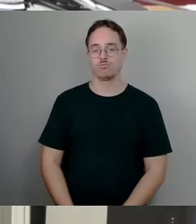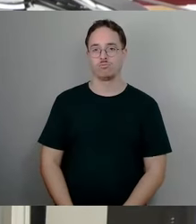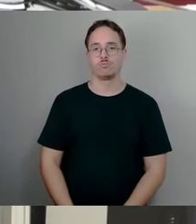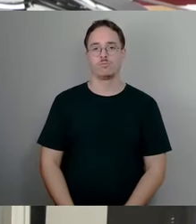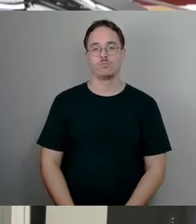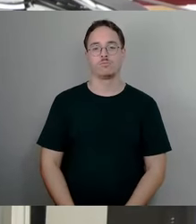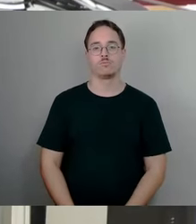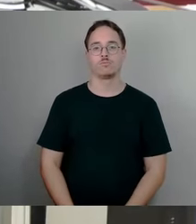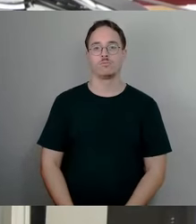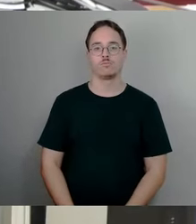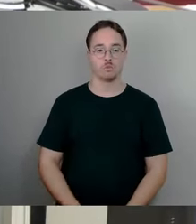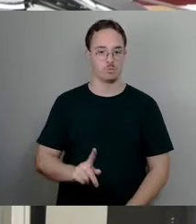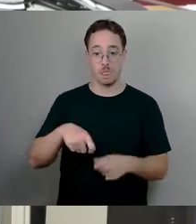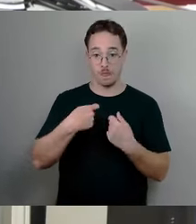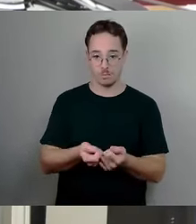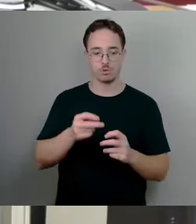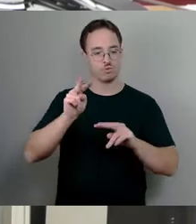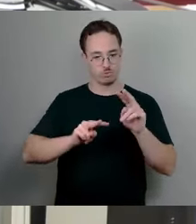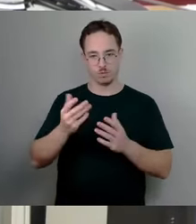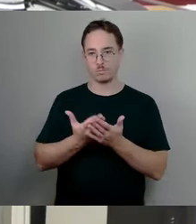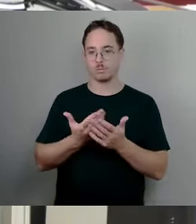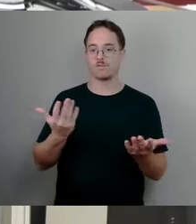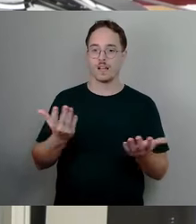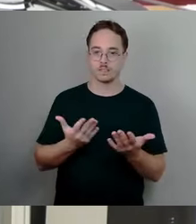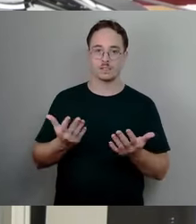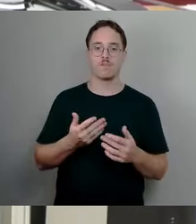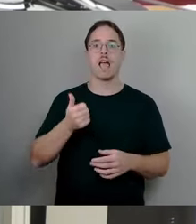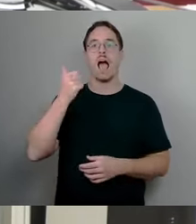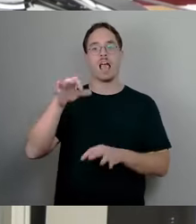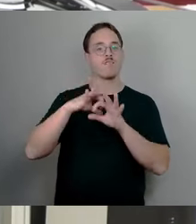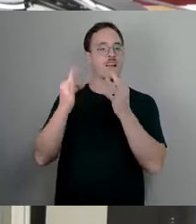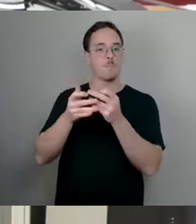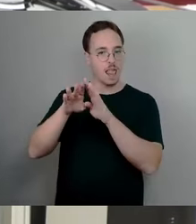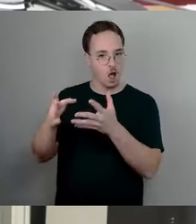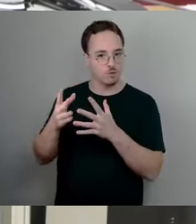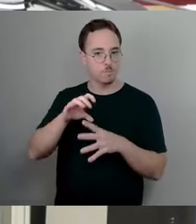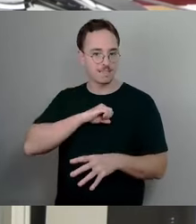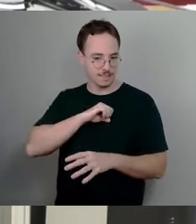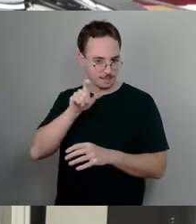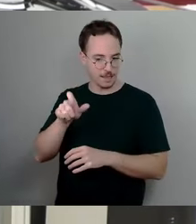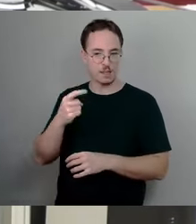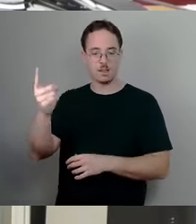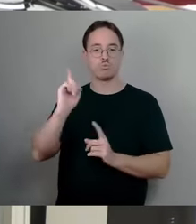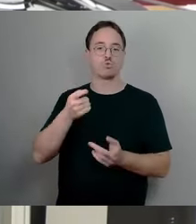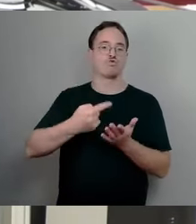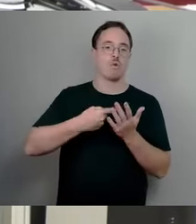hat. Das ist schon so, dass Einfamilienhausbesitzer mehr Steuern zahlen werden. Wir wissen es in der ganz großen Masse.